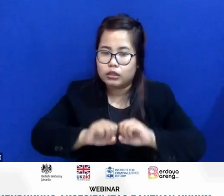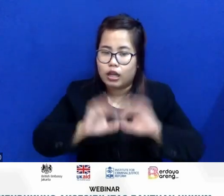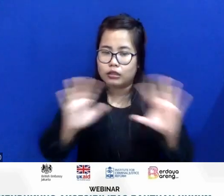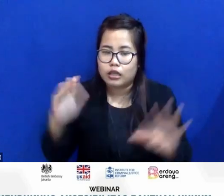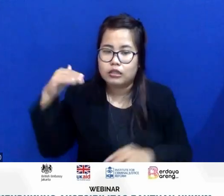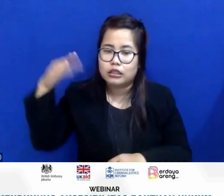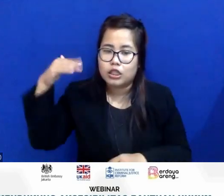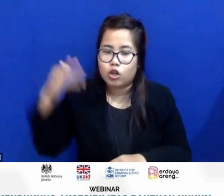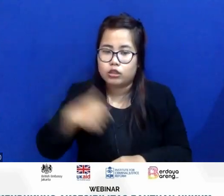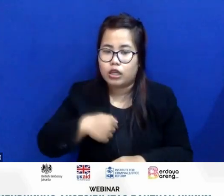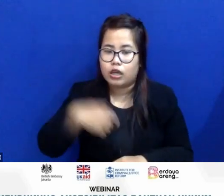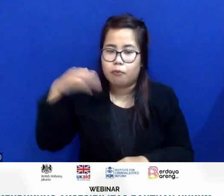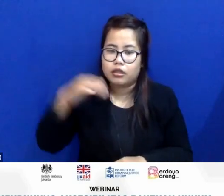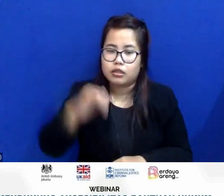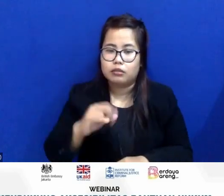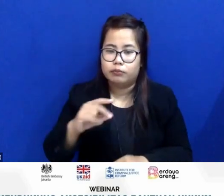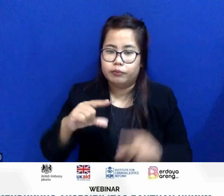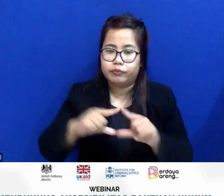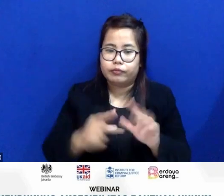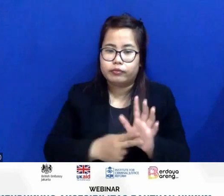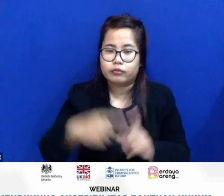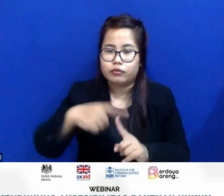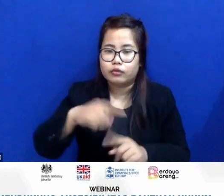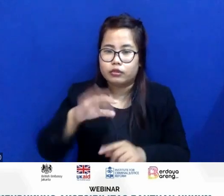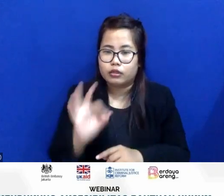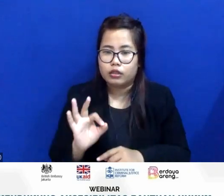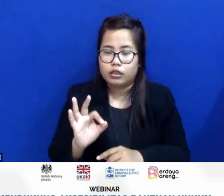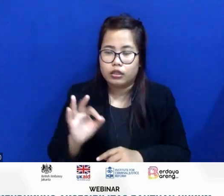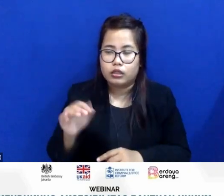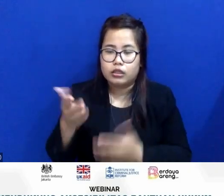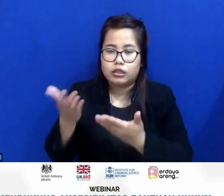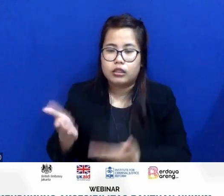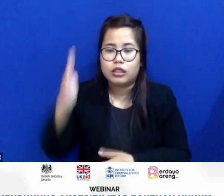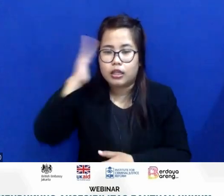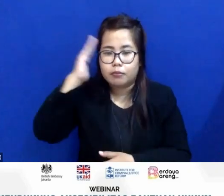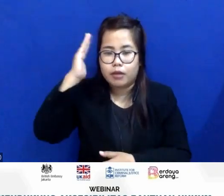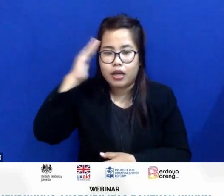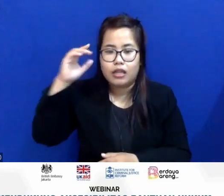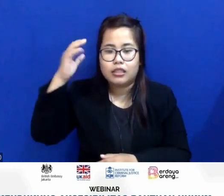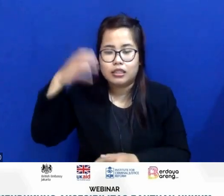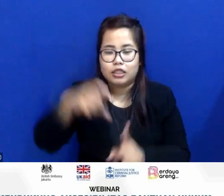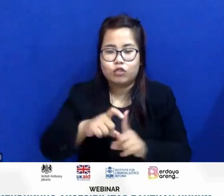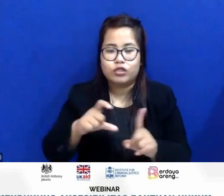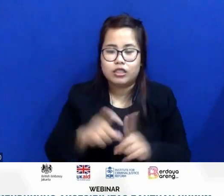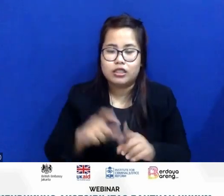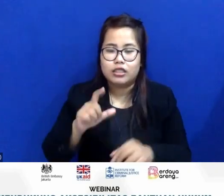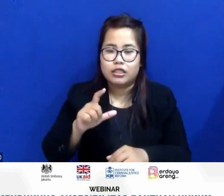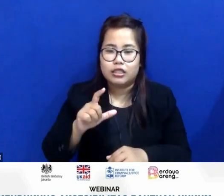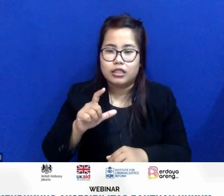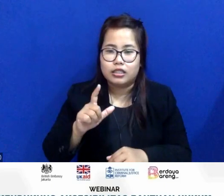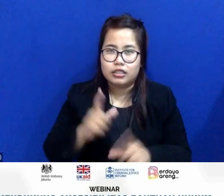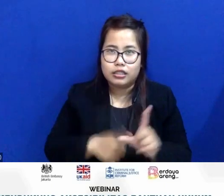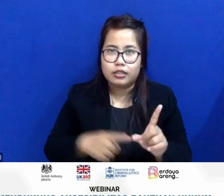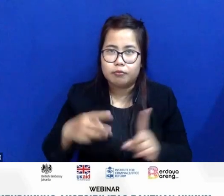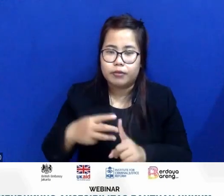Mas Irianto. Ini kepala divisi saya waktu di LBI Jakarta ini. Eh, di YLBHI. dan